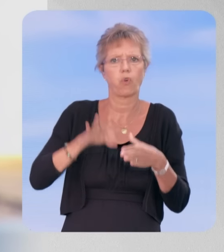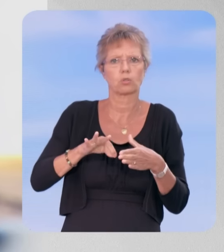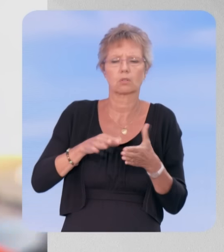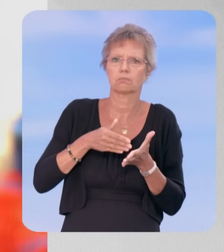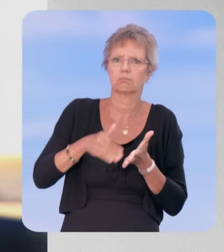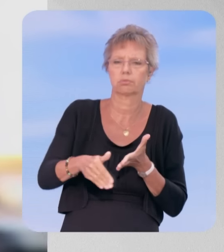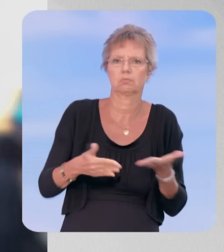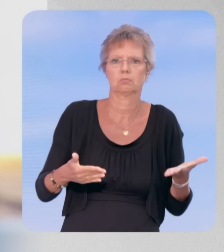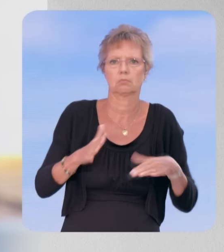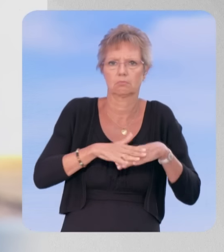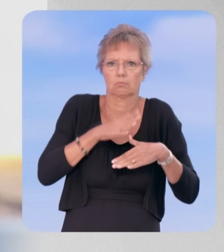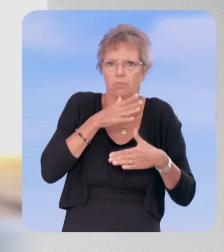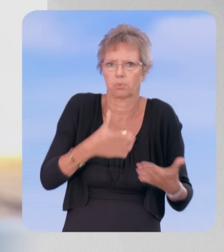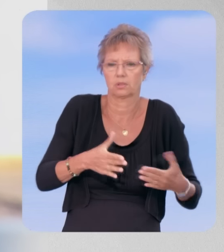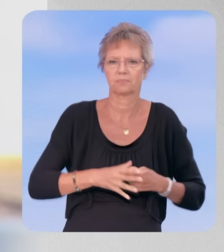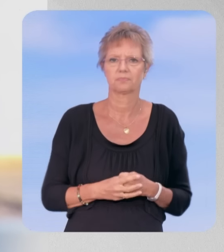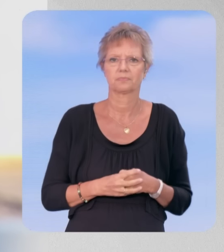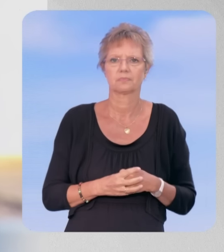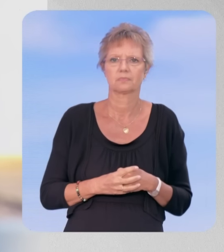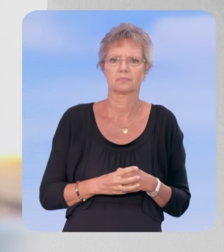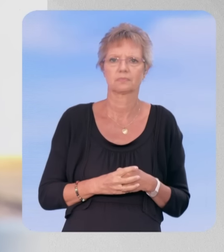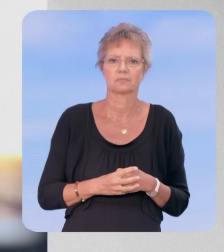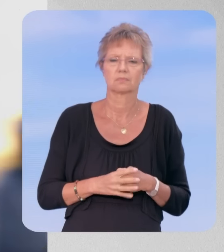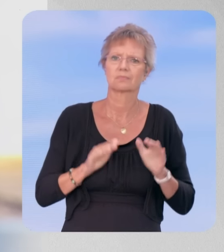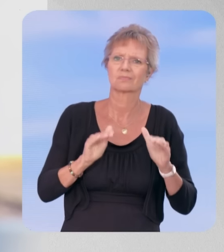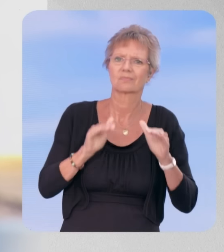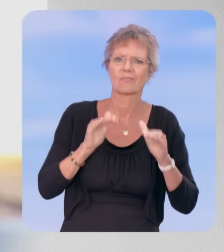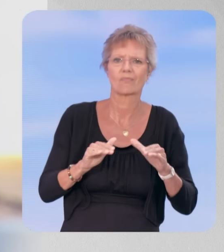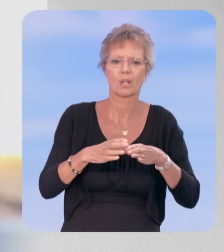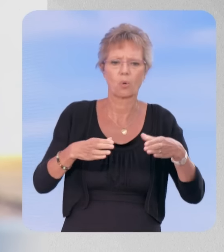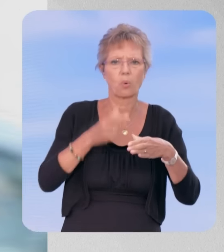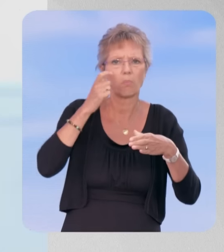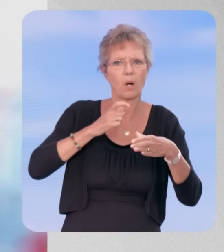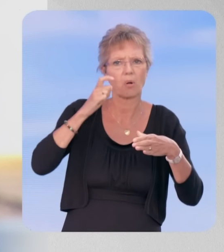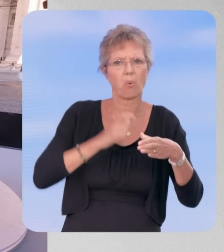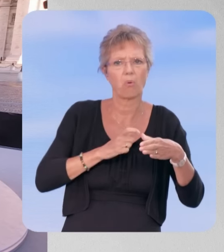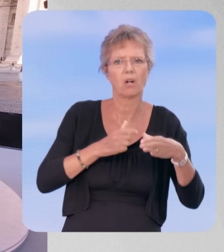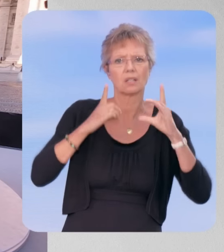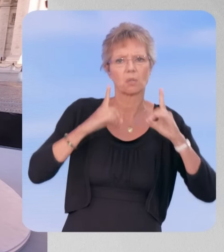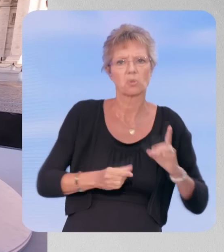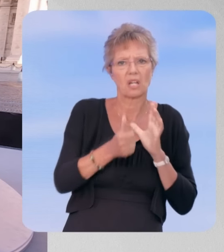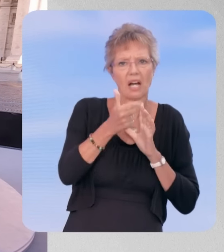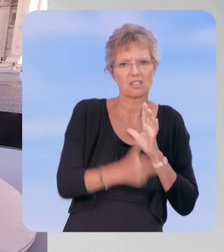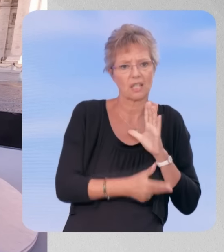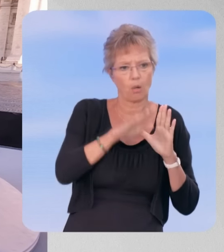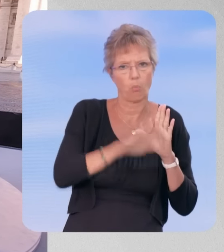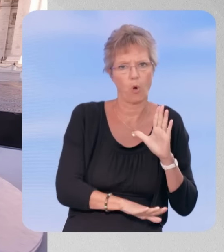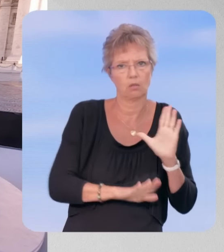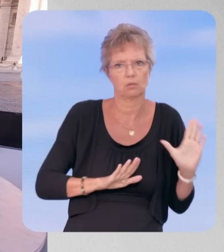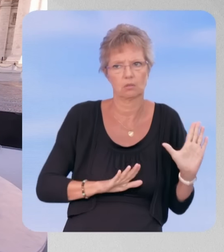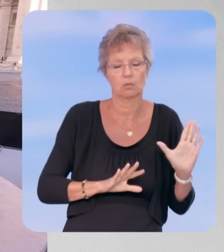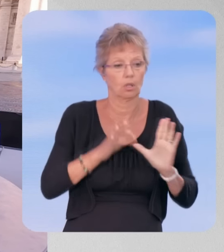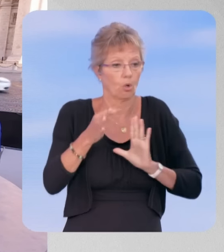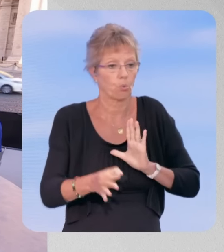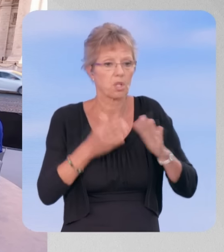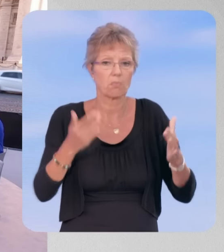adoptent cette volonté de destitution. Et vous remarquerez que les macronistes représentent moins d'un tiers des députés aujourd'hui de l'hémicycle. Oui, mais par